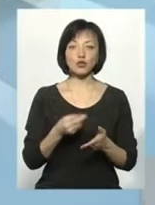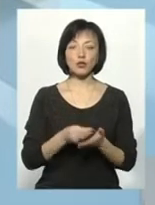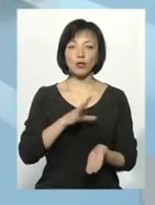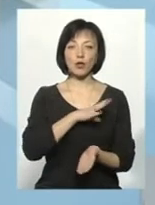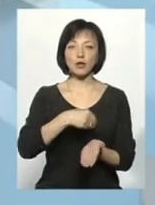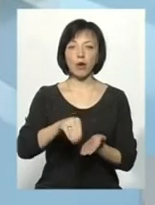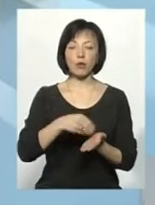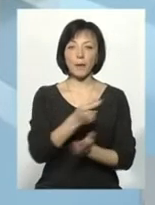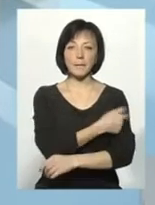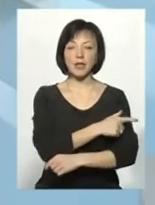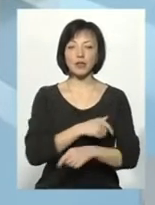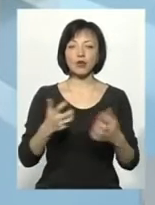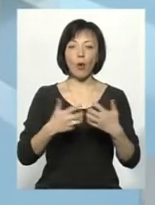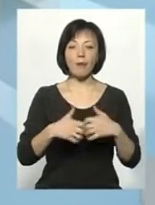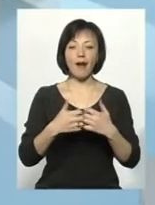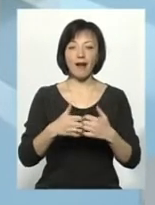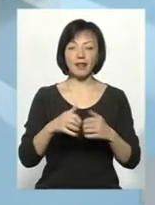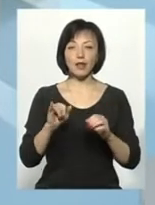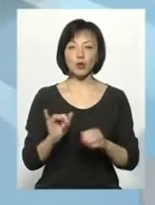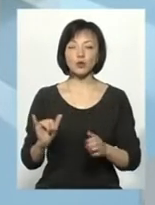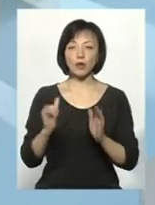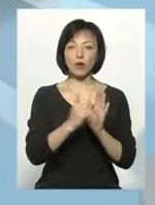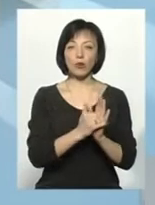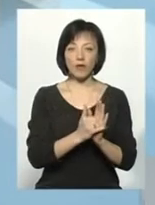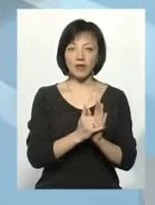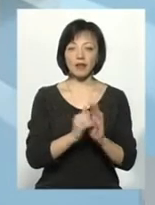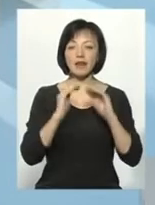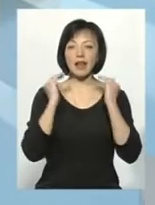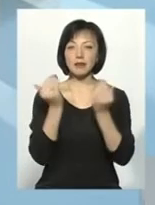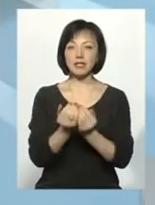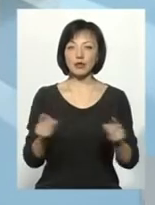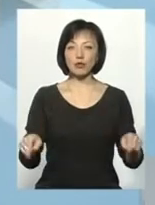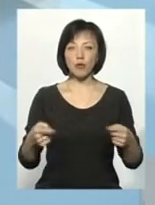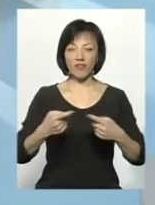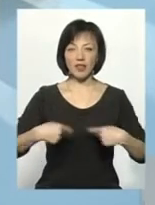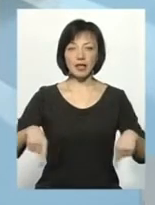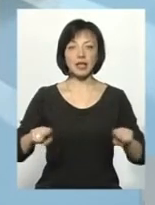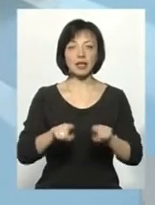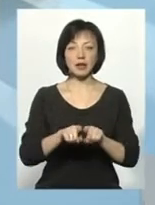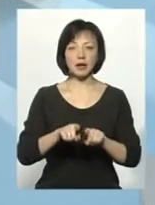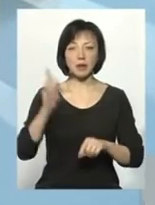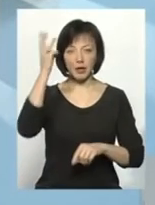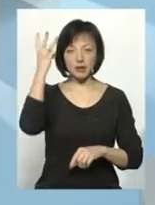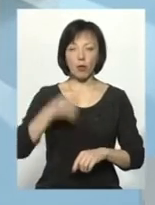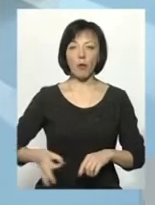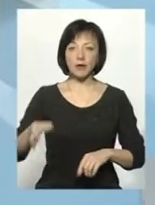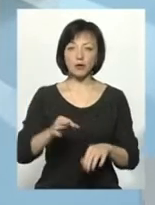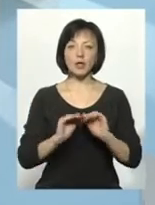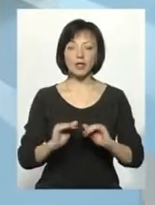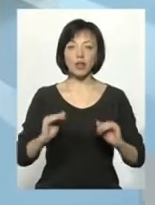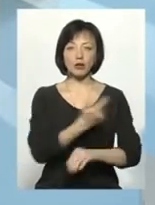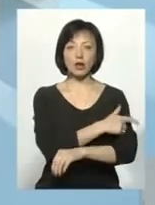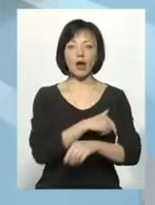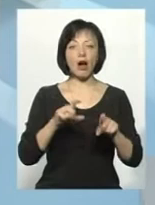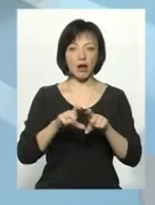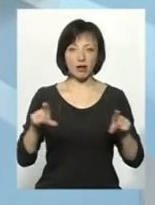закуплено медичне обладнання і встановлено в реанімаційному відділенні Хмельницької обласної дитячої лікарні.